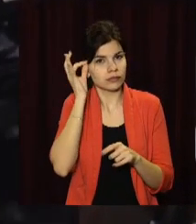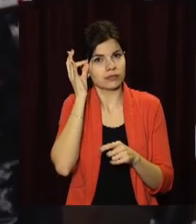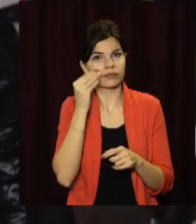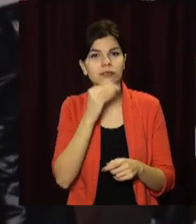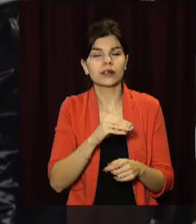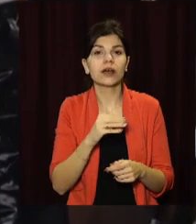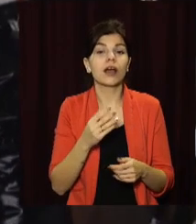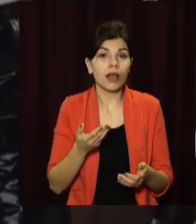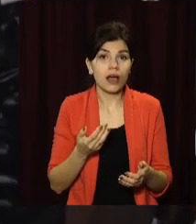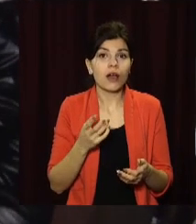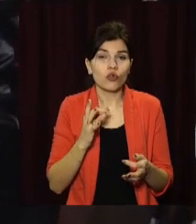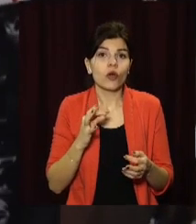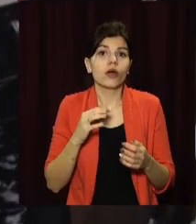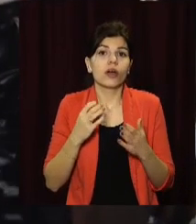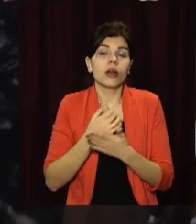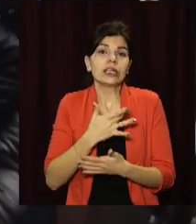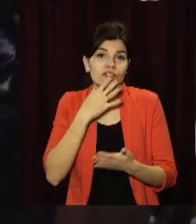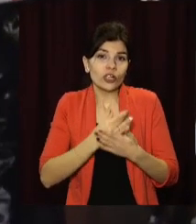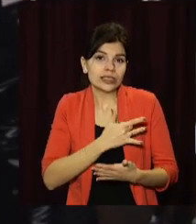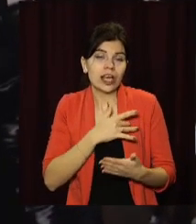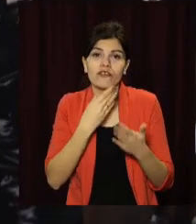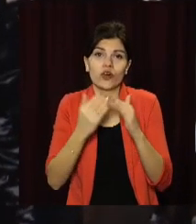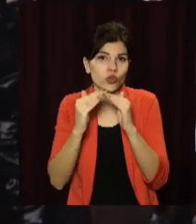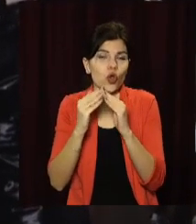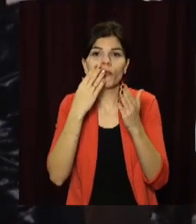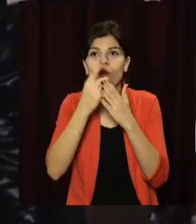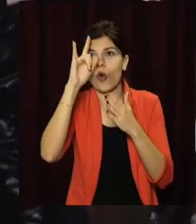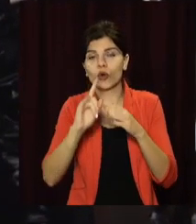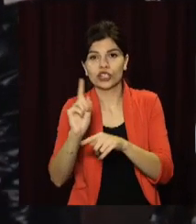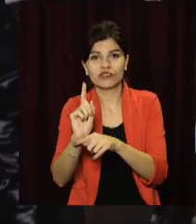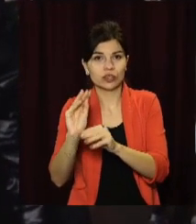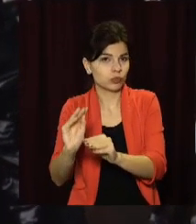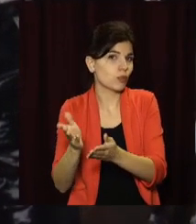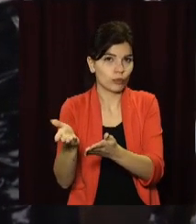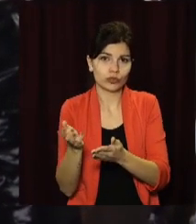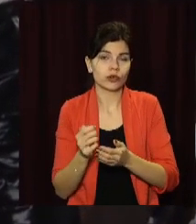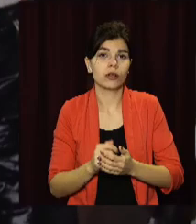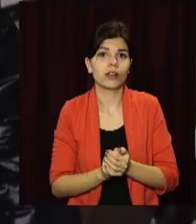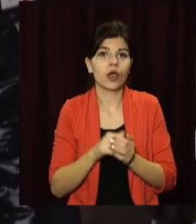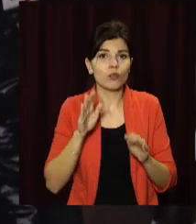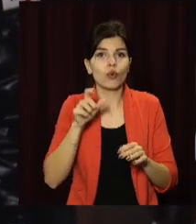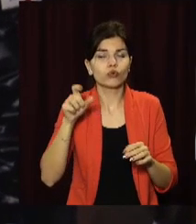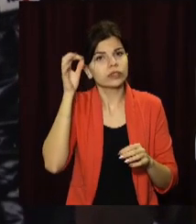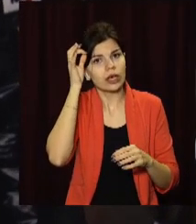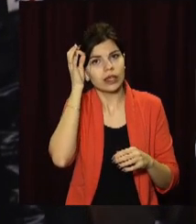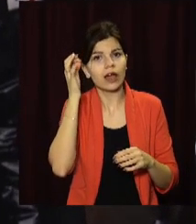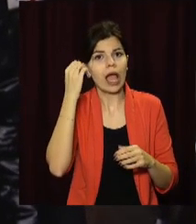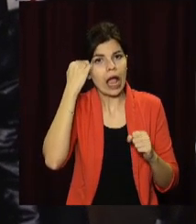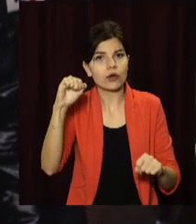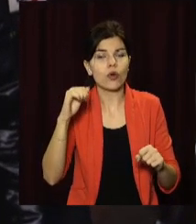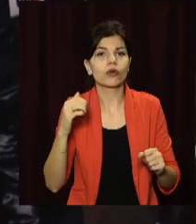свічки у себе вдома, в своїх серцях, на своїх підвіконях, тобто, щоб люди згадали героїв, які